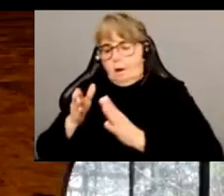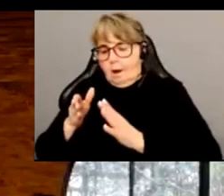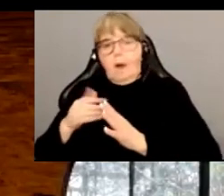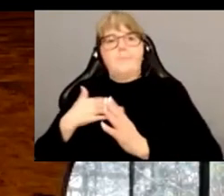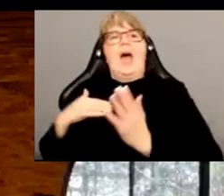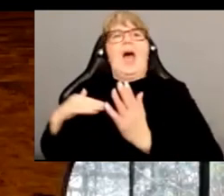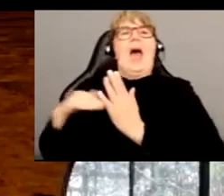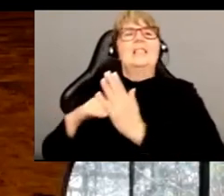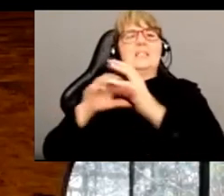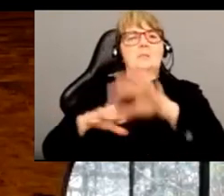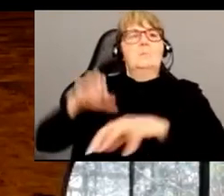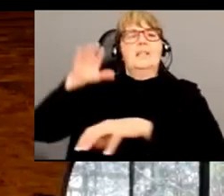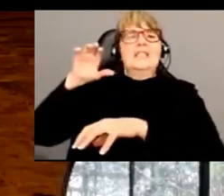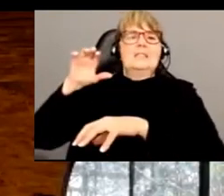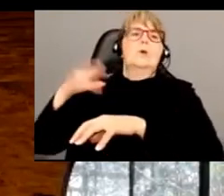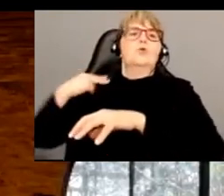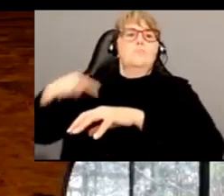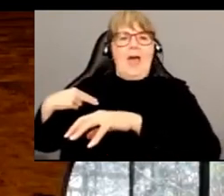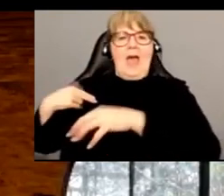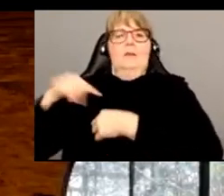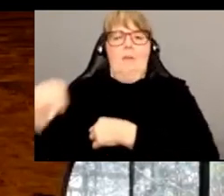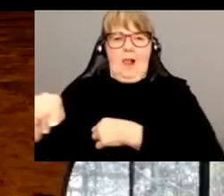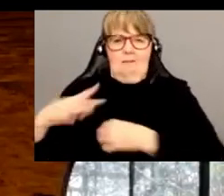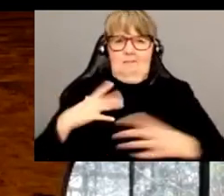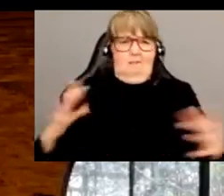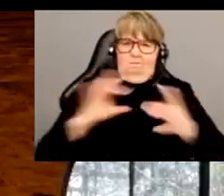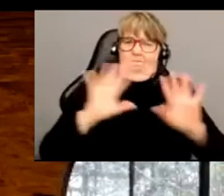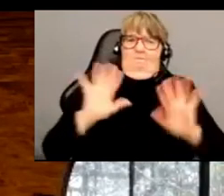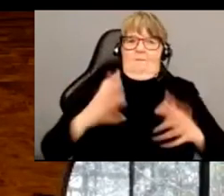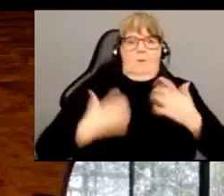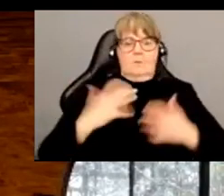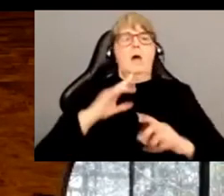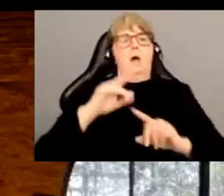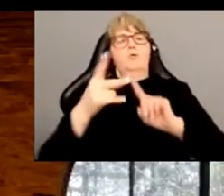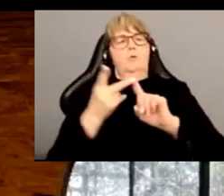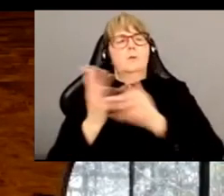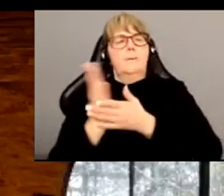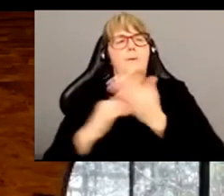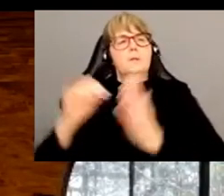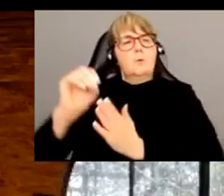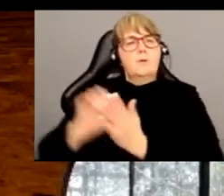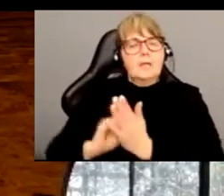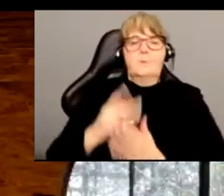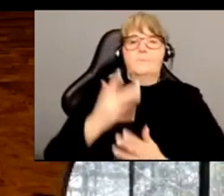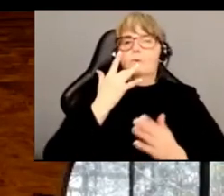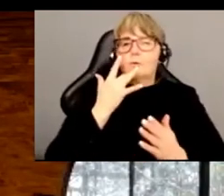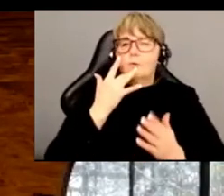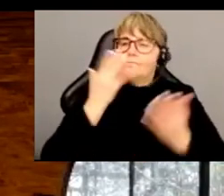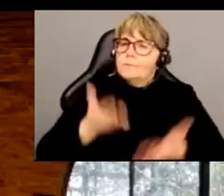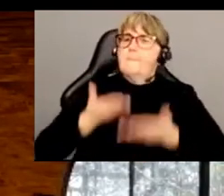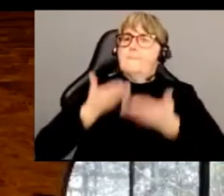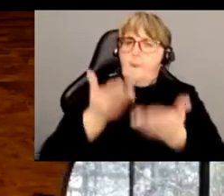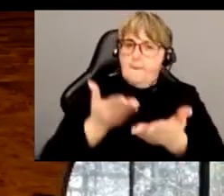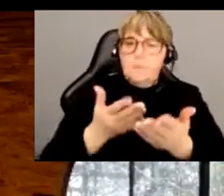mouvement antispéciste et animaliste. Dans la deuxième partie de l'article, j'espérais justement de proposer d'ouvrir la porte